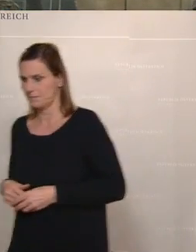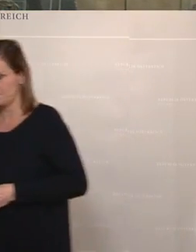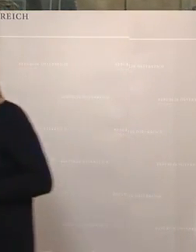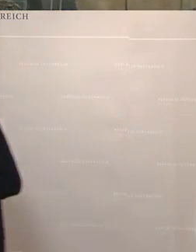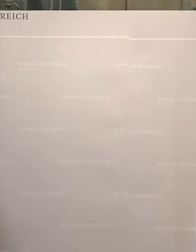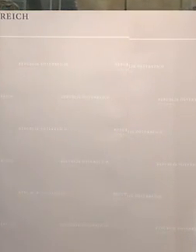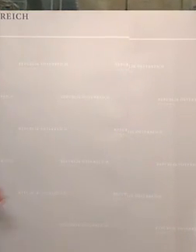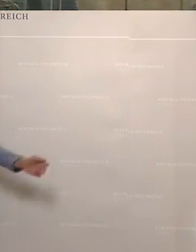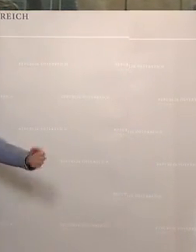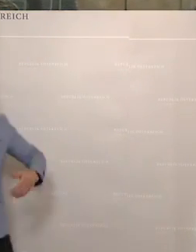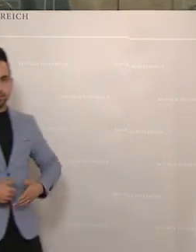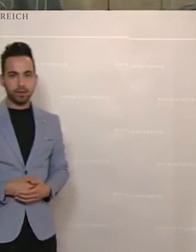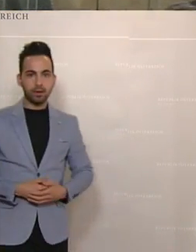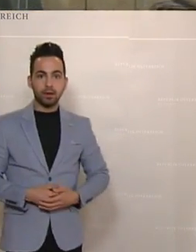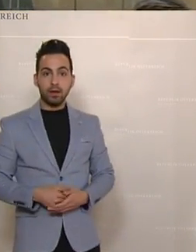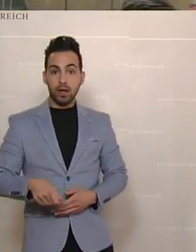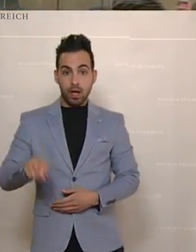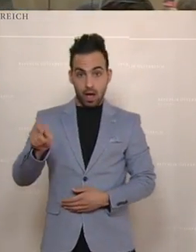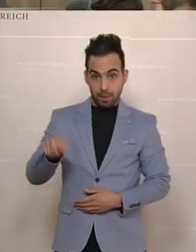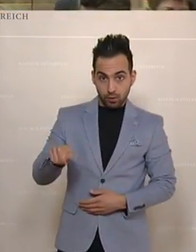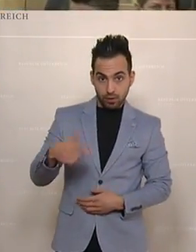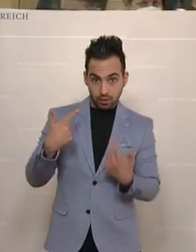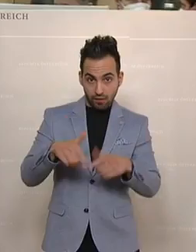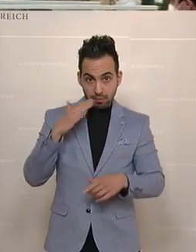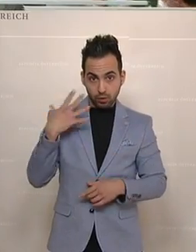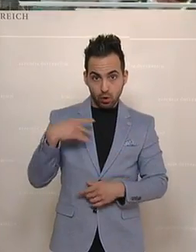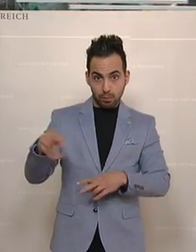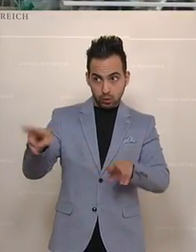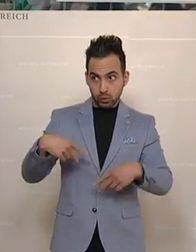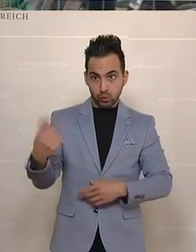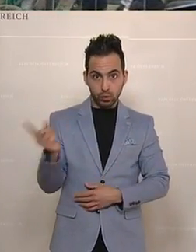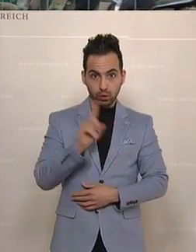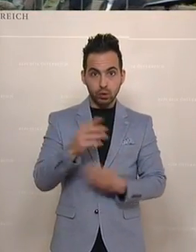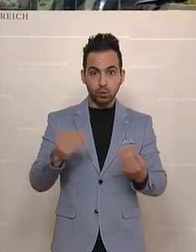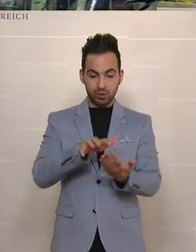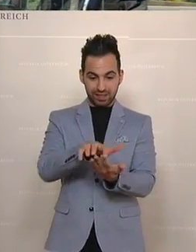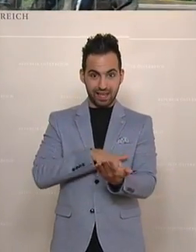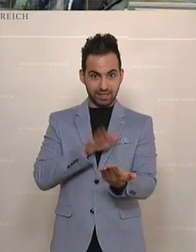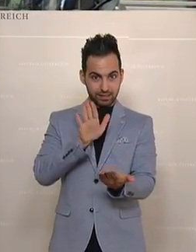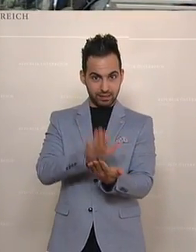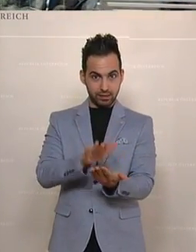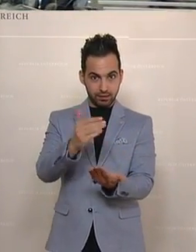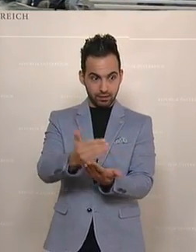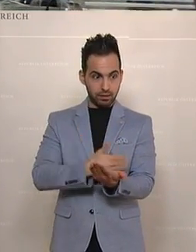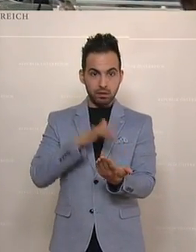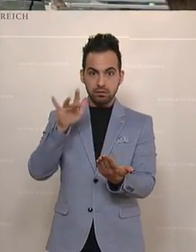Herr Abgeordneter, es tut mir leid, darf ich Sie noch einmal zum Rednerpult bitten, weil der Text, der uns vorliegt,